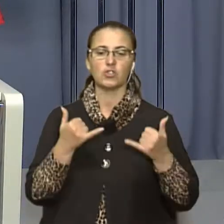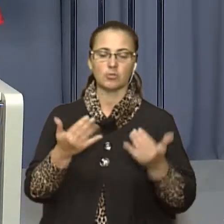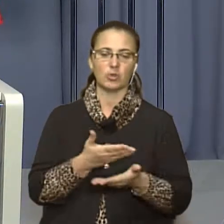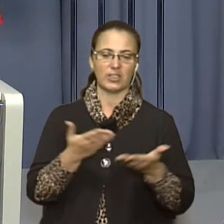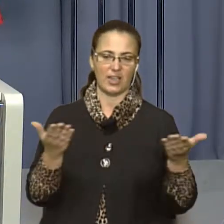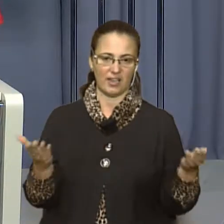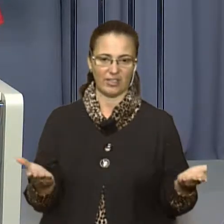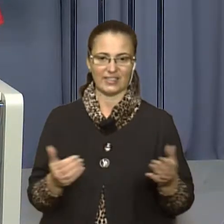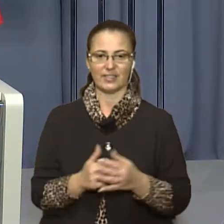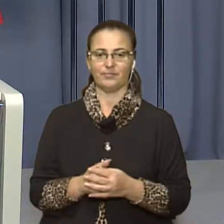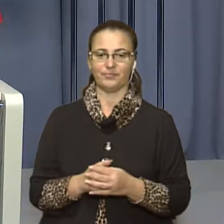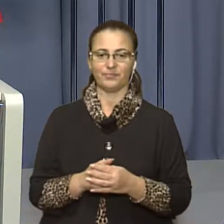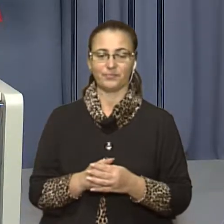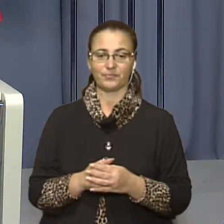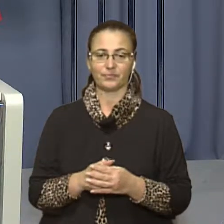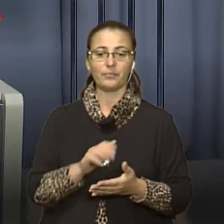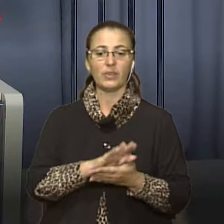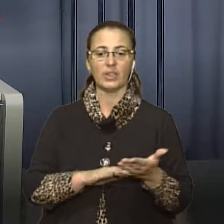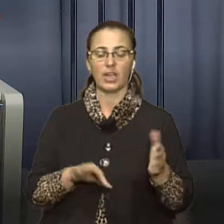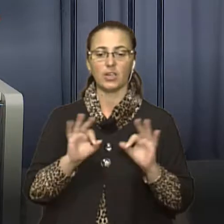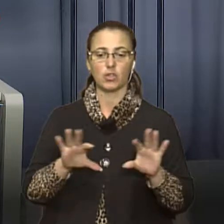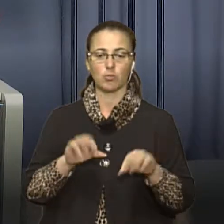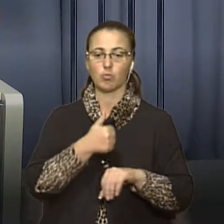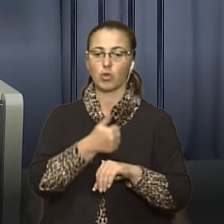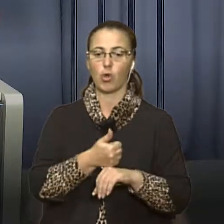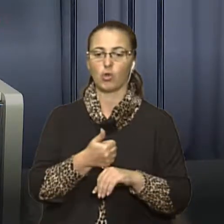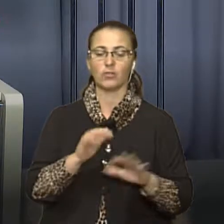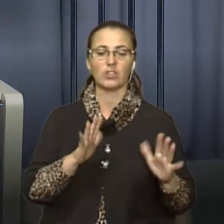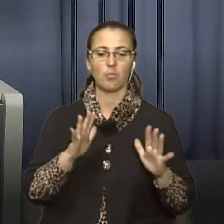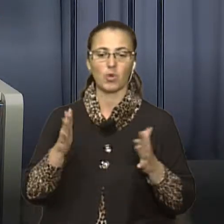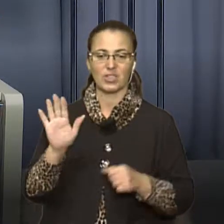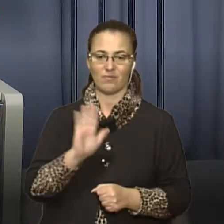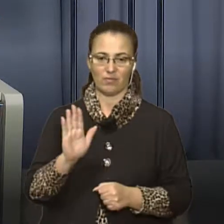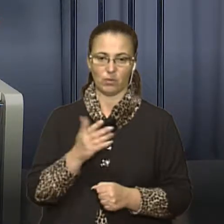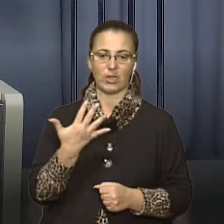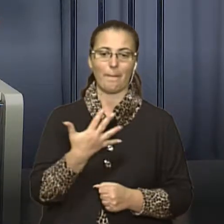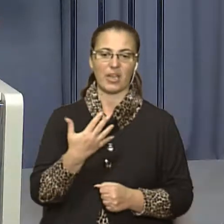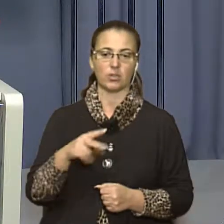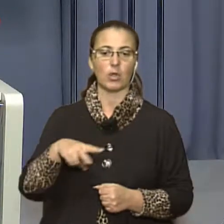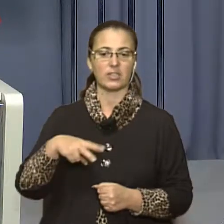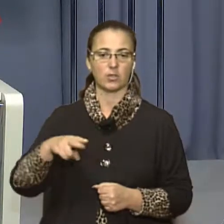перегляд!